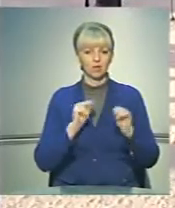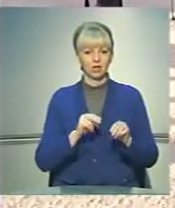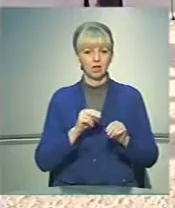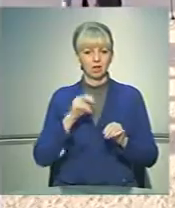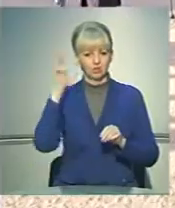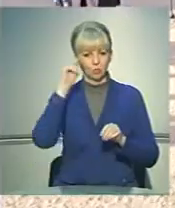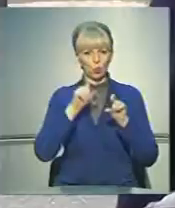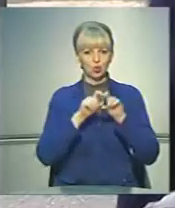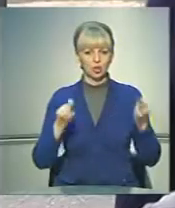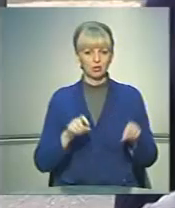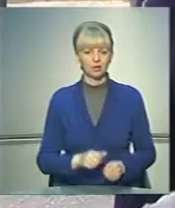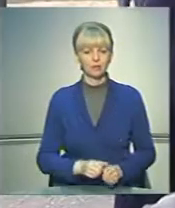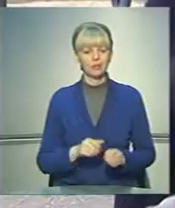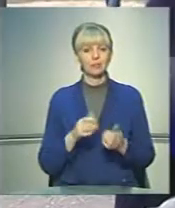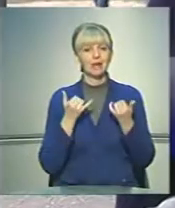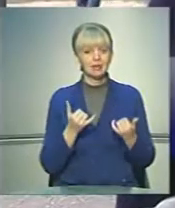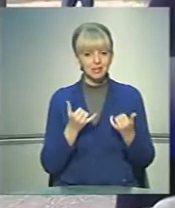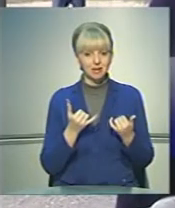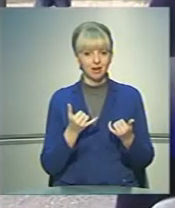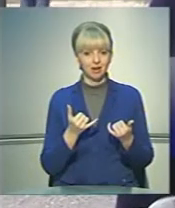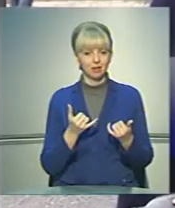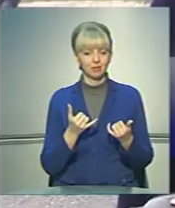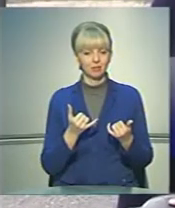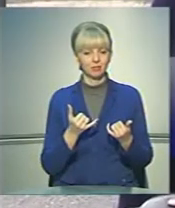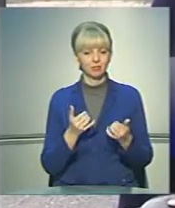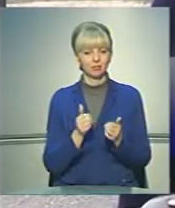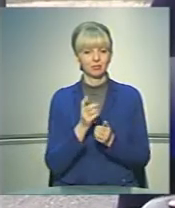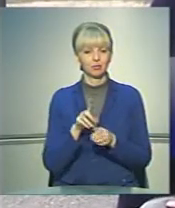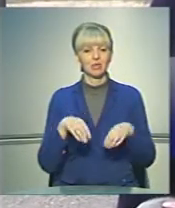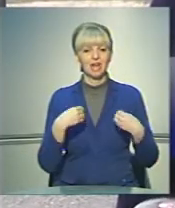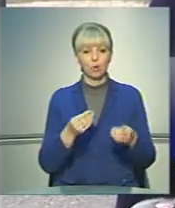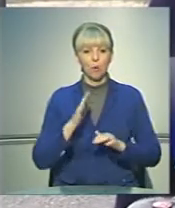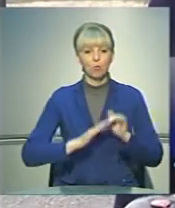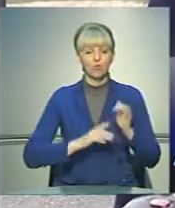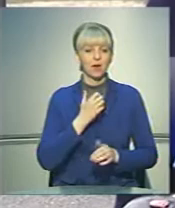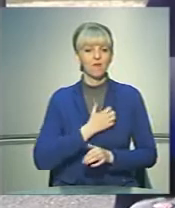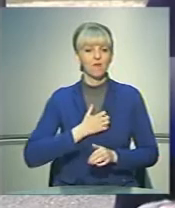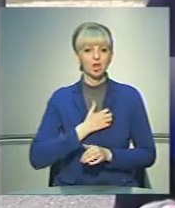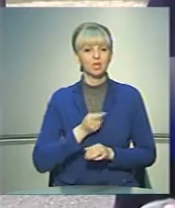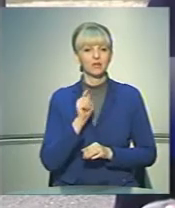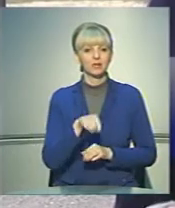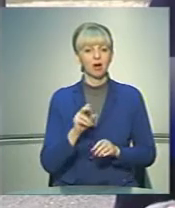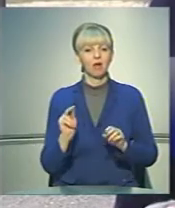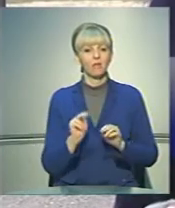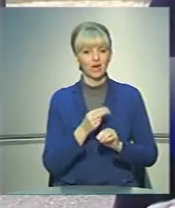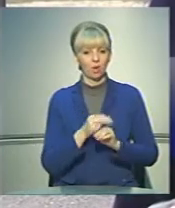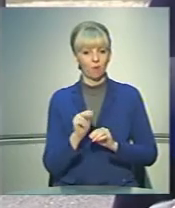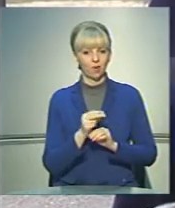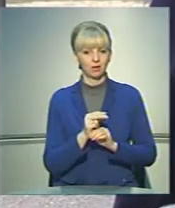училища. Саме зараз, наряду з тим, що ми даємо професію, важливо й те, що виховати